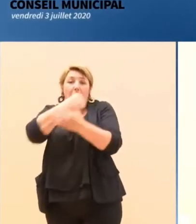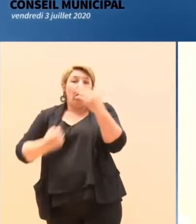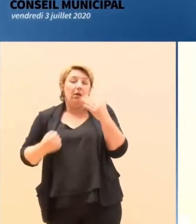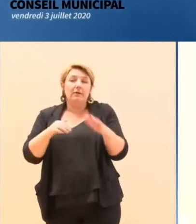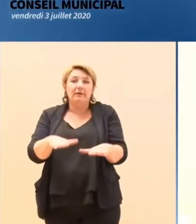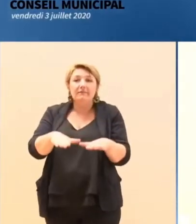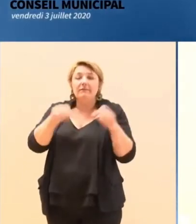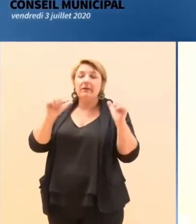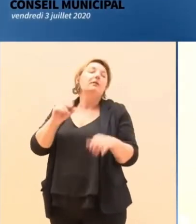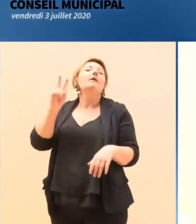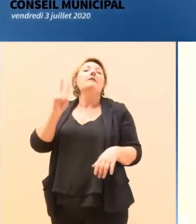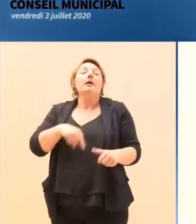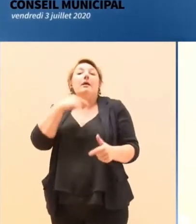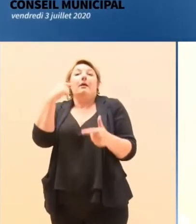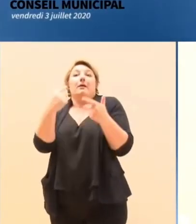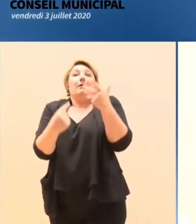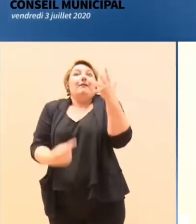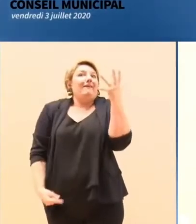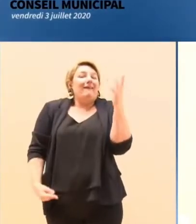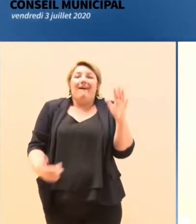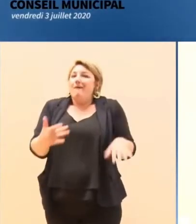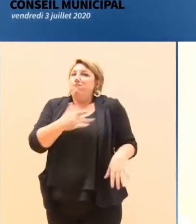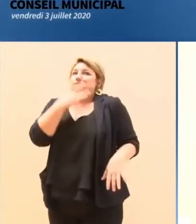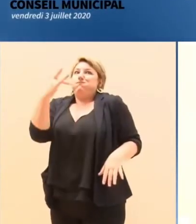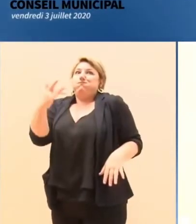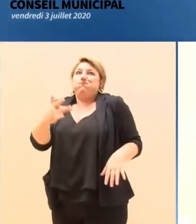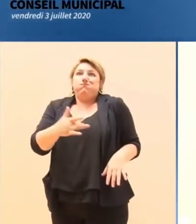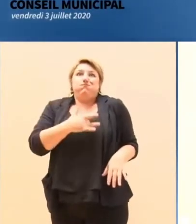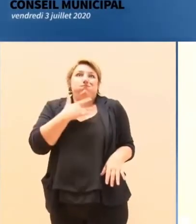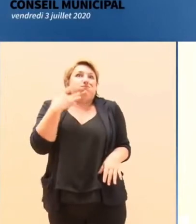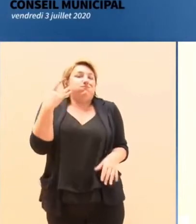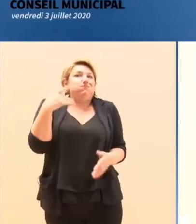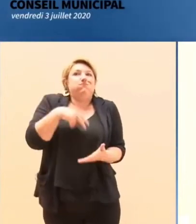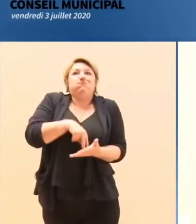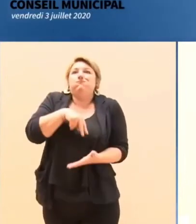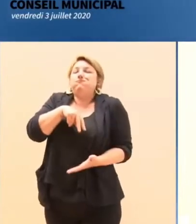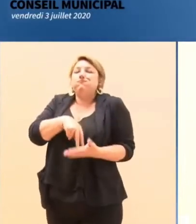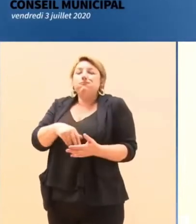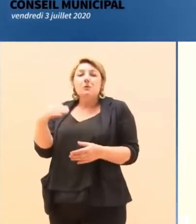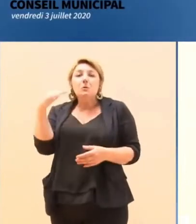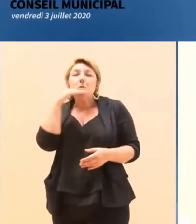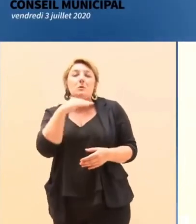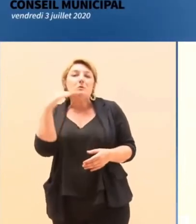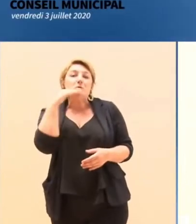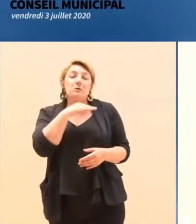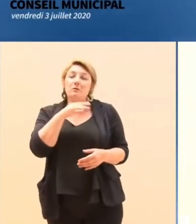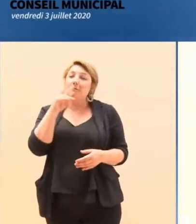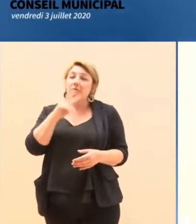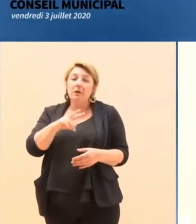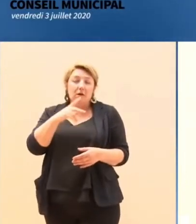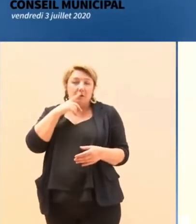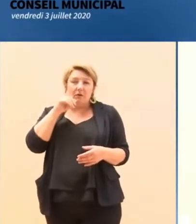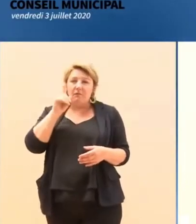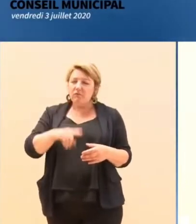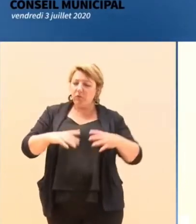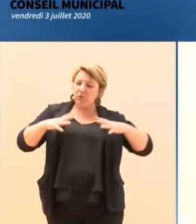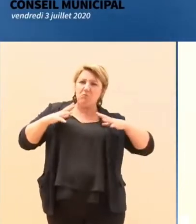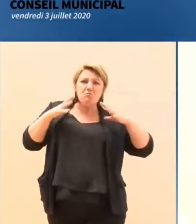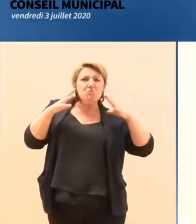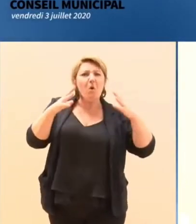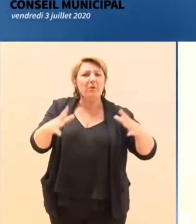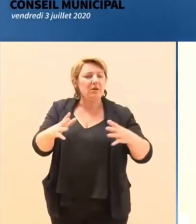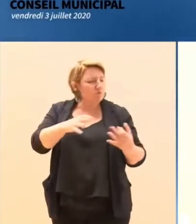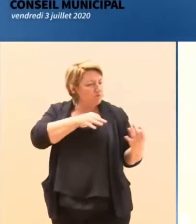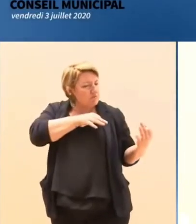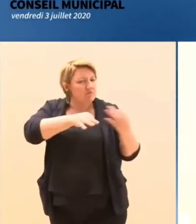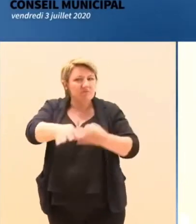tâche est évidemment exaltante, urgente, et elle nécessite une implication de tous les instants, une mobilisation de tous